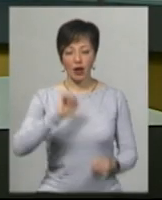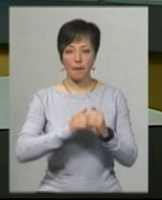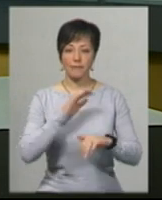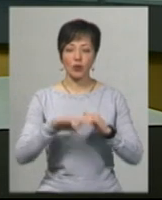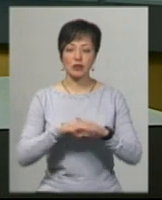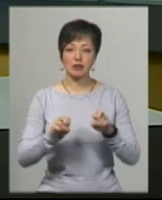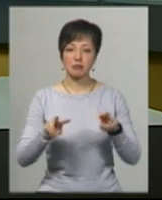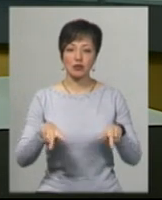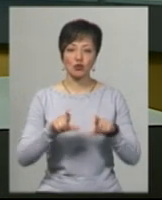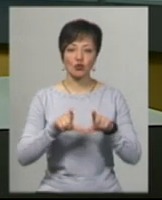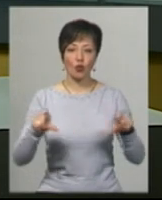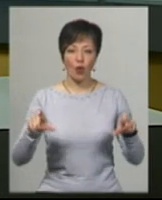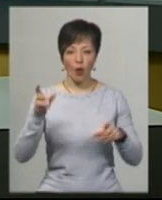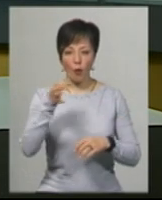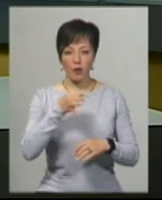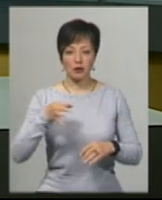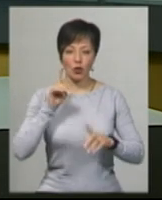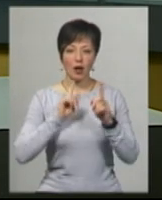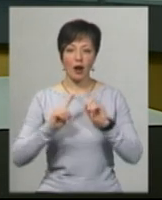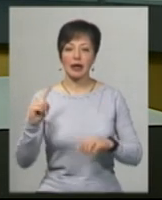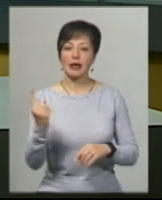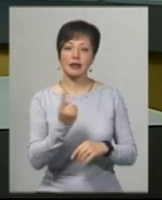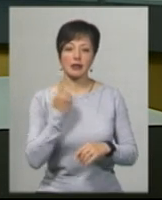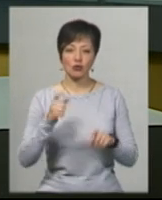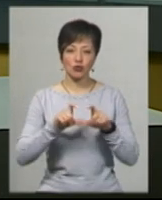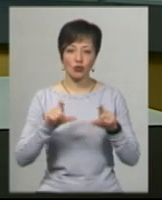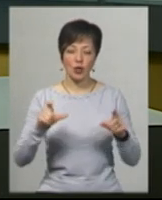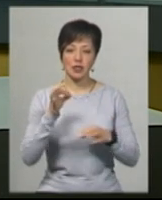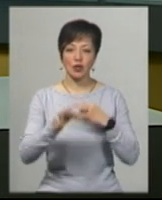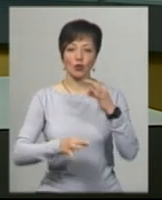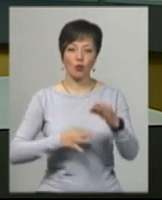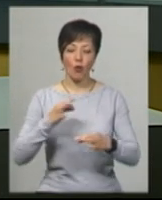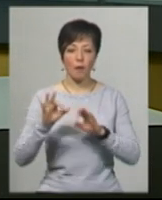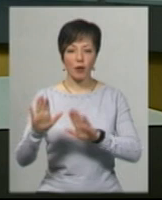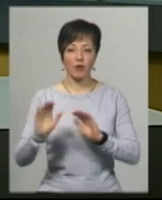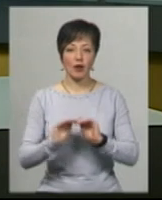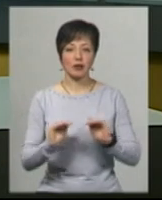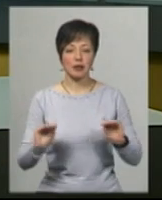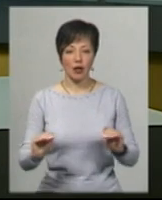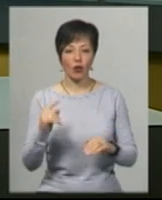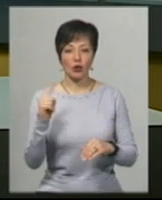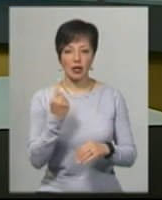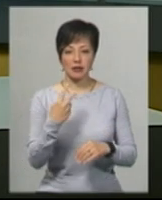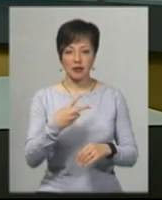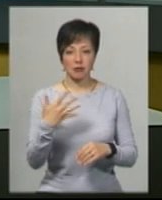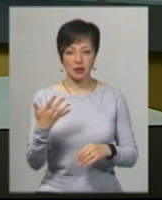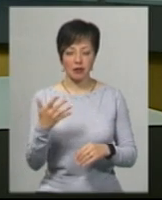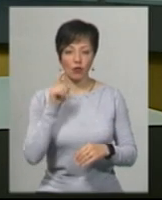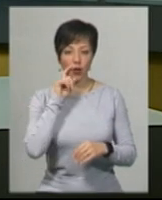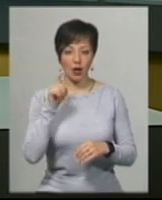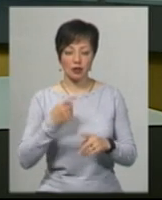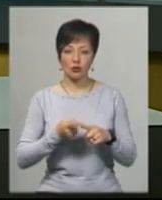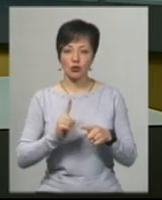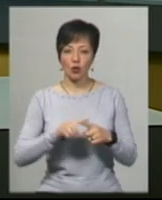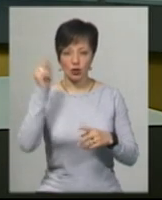-Подільська спеціальна школа обласної ради – єдина школа з цілодобовим перебуванням учнів та одна із 25 в Україні.